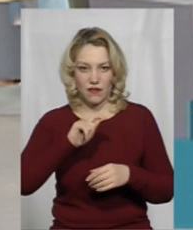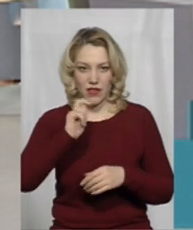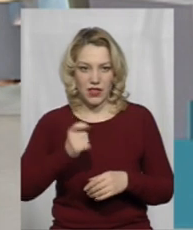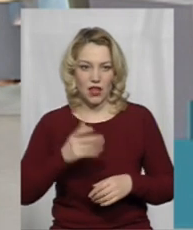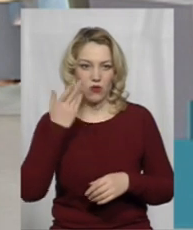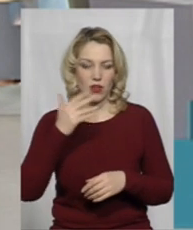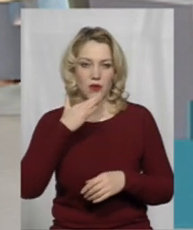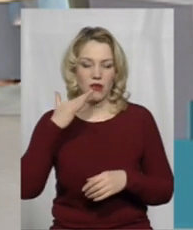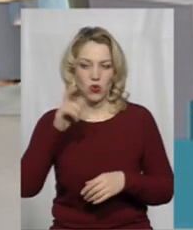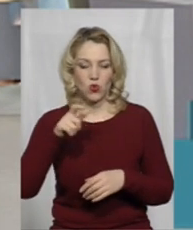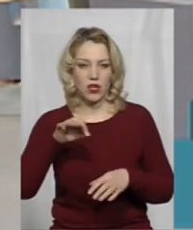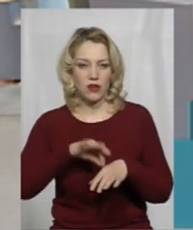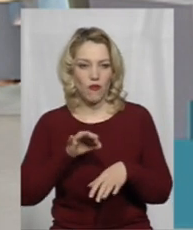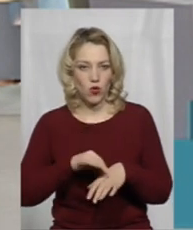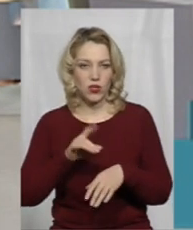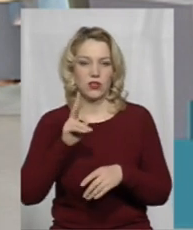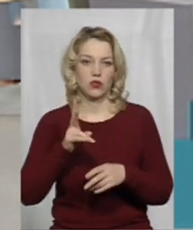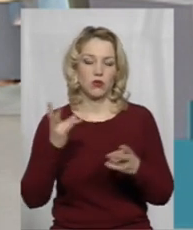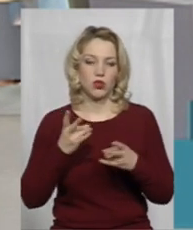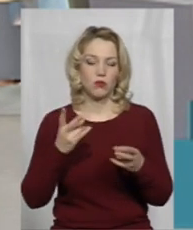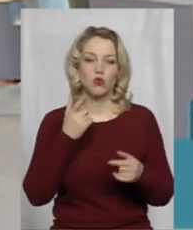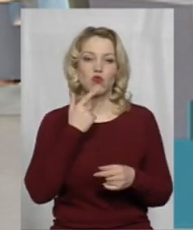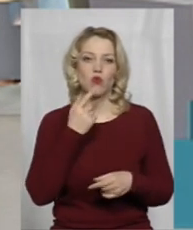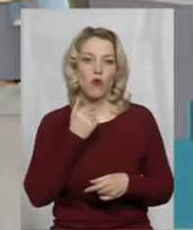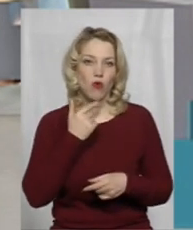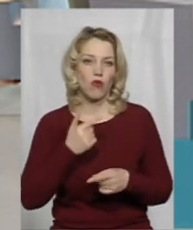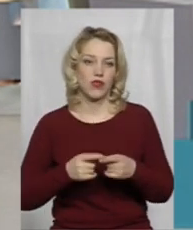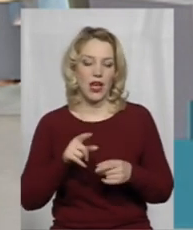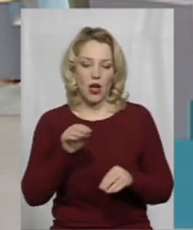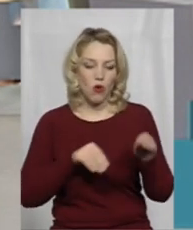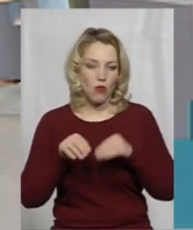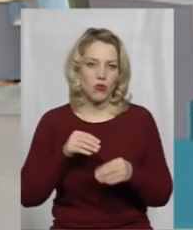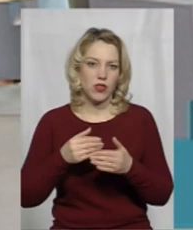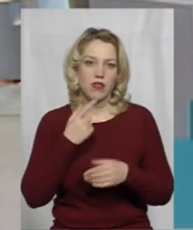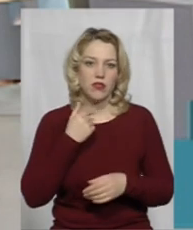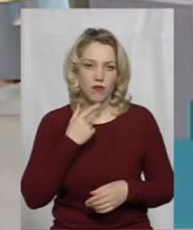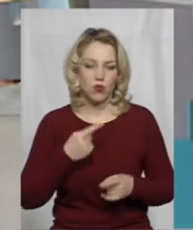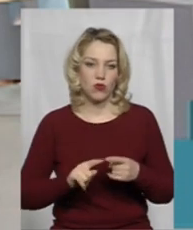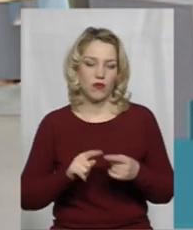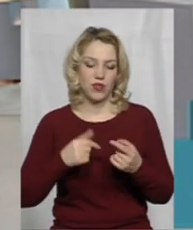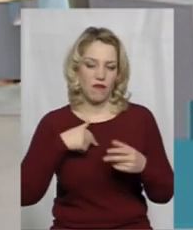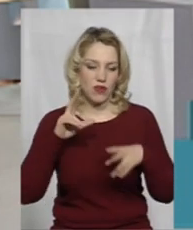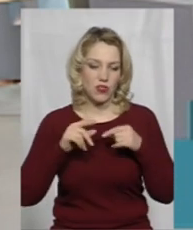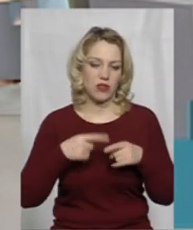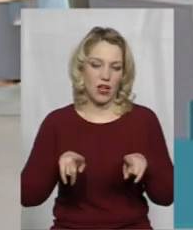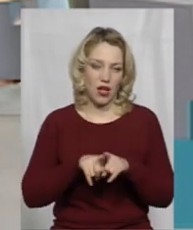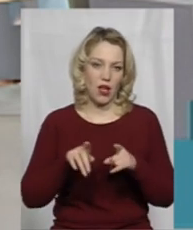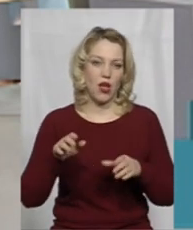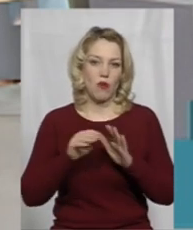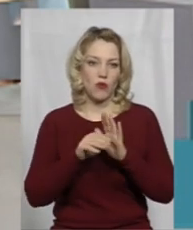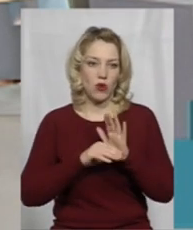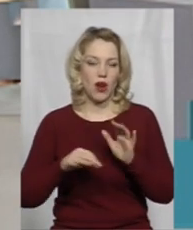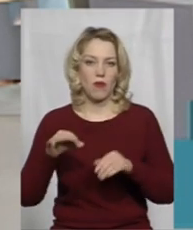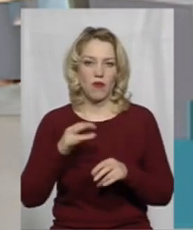коли багато людей хворіють і потребують крові та її компонентів, я рахую, що в нас в області така програма має